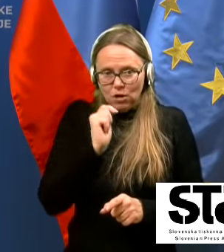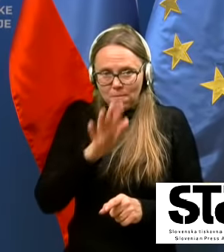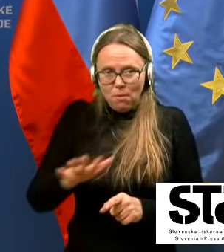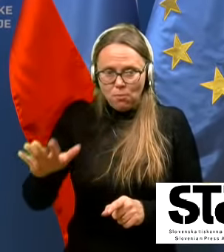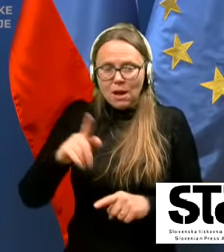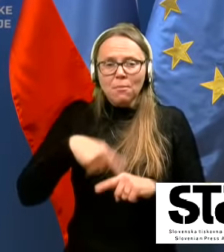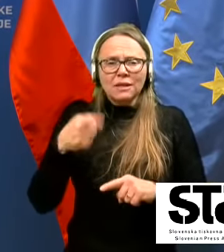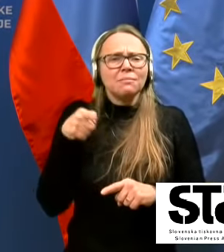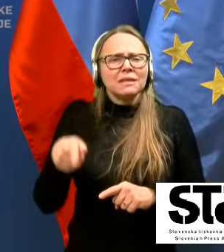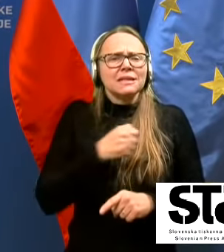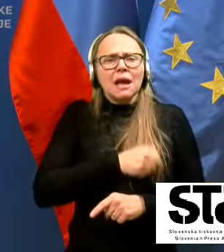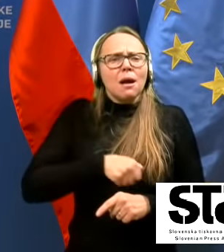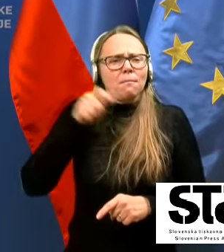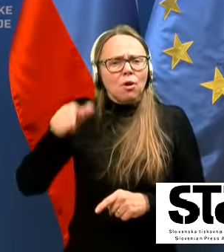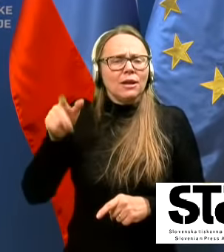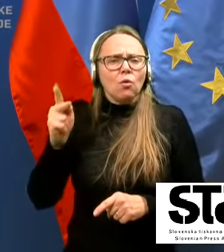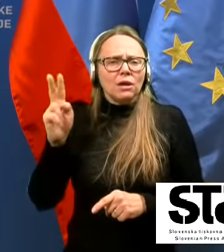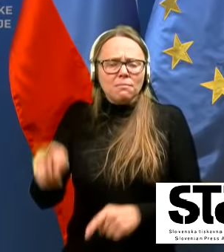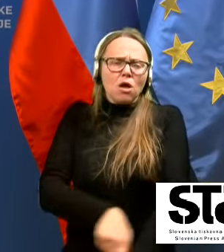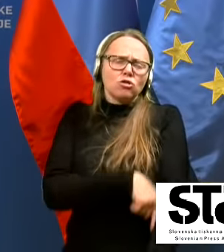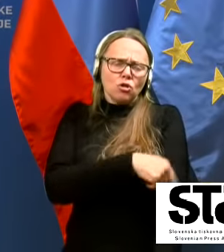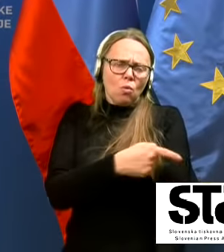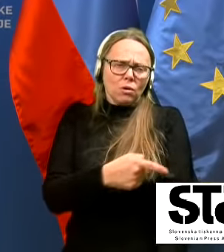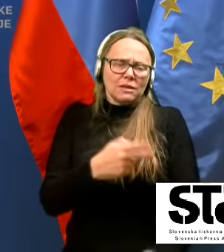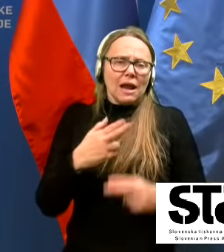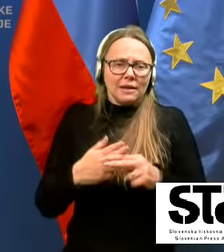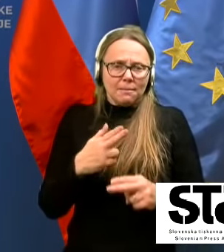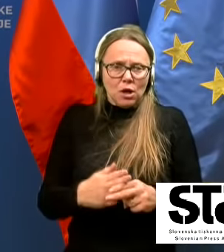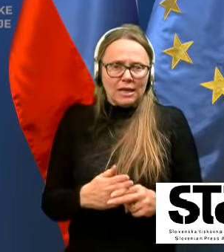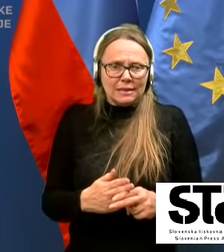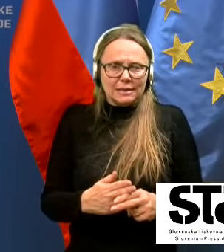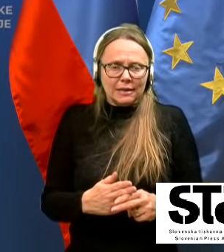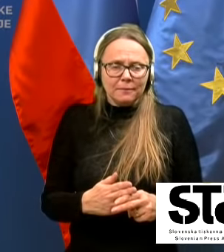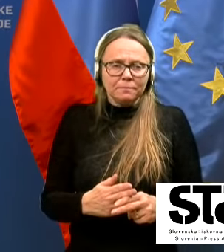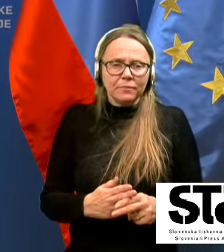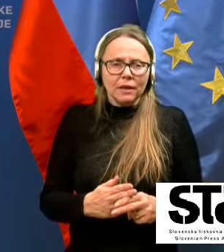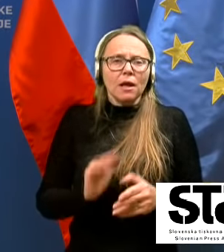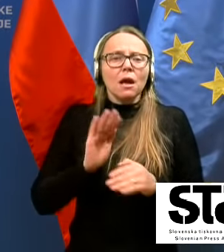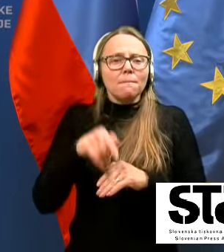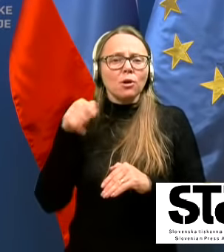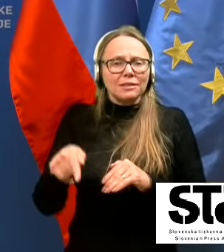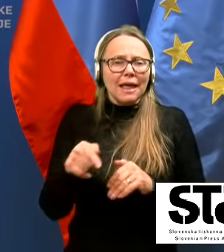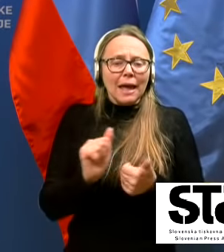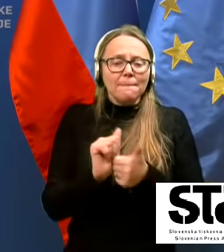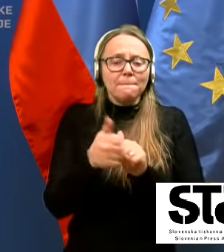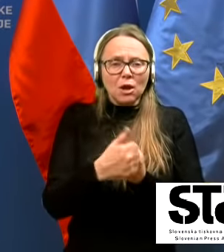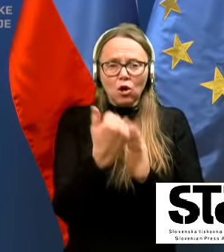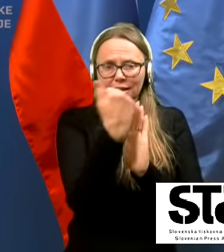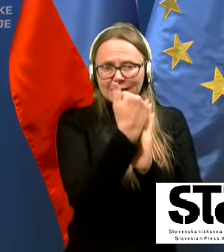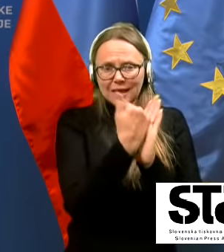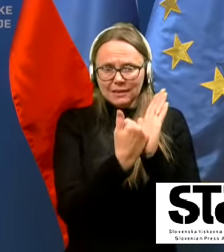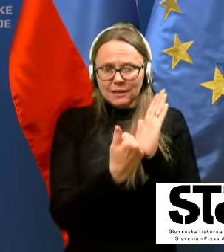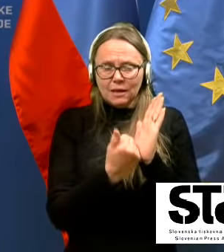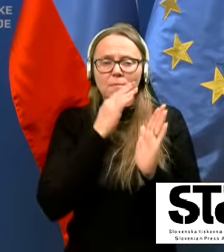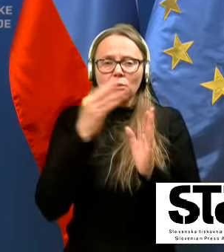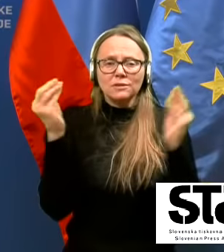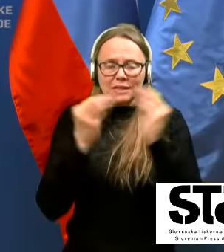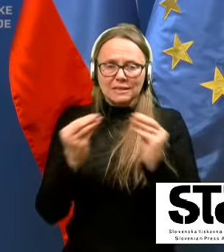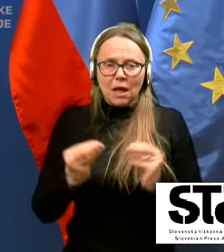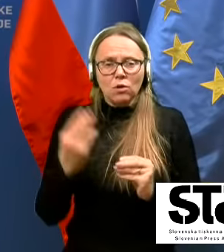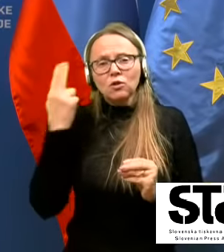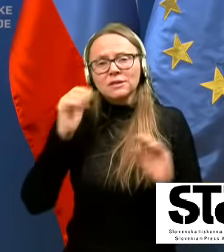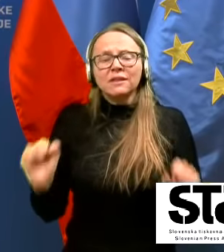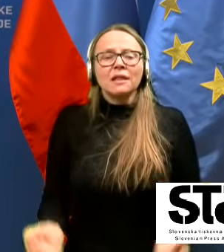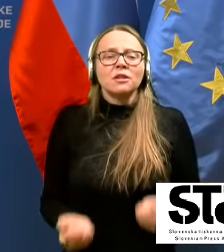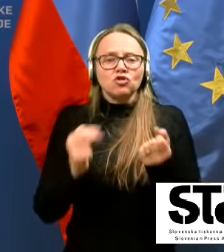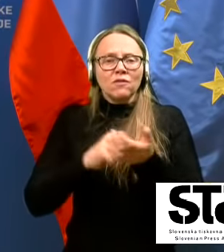kroničnih bovnikov in tako naprej. Tako da po teh prioritetnih listah bo se stavljeno. Sveda, težava